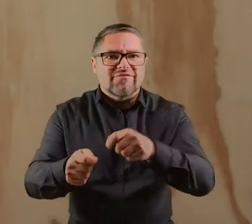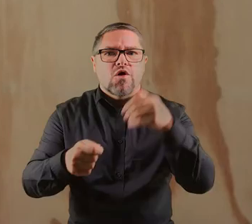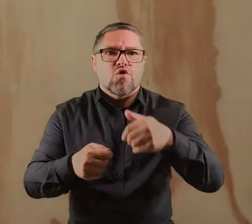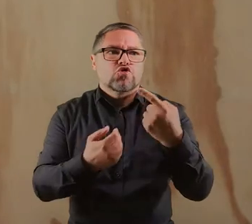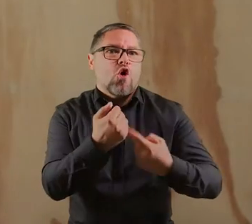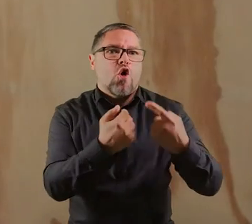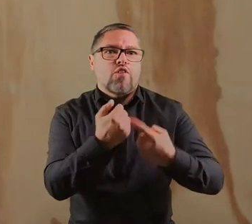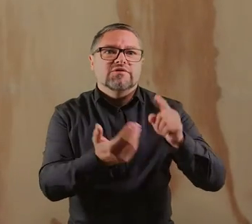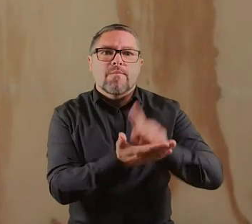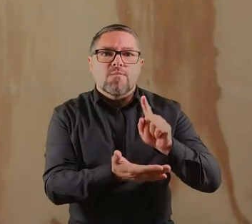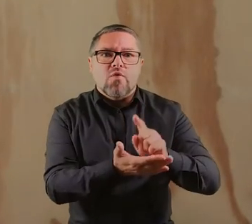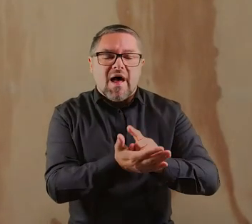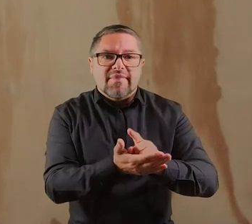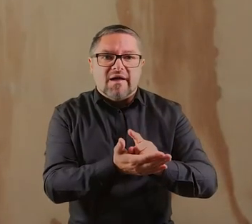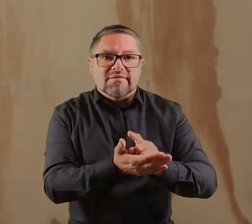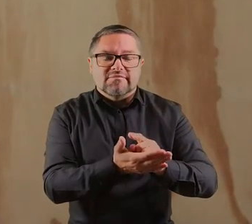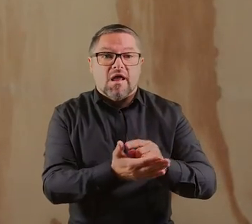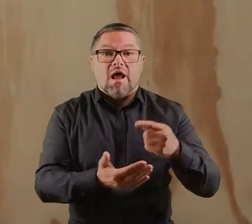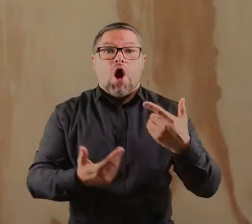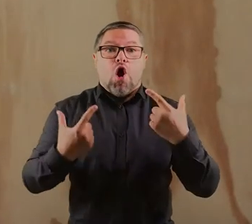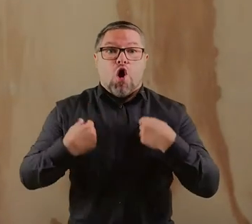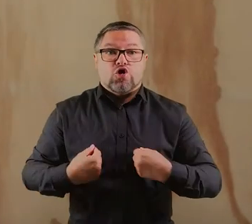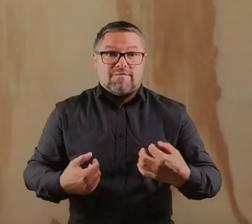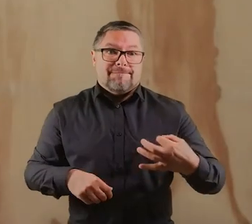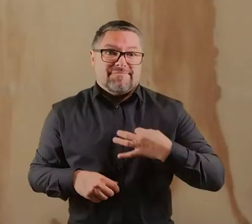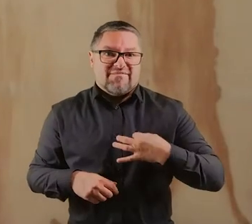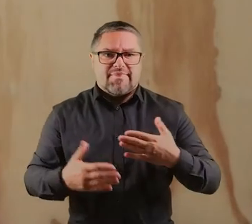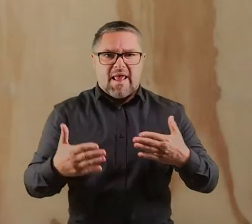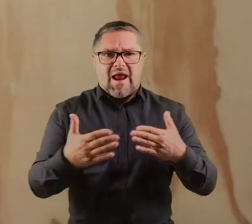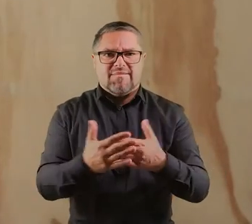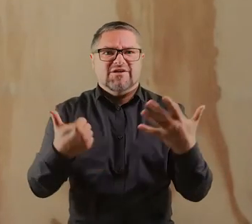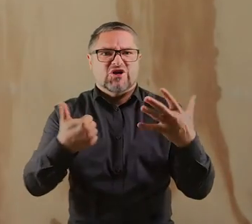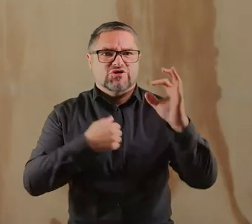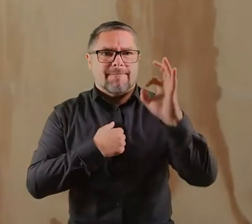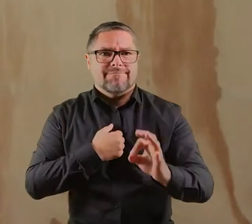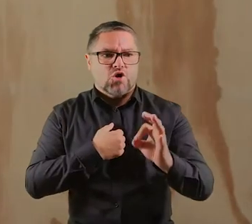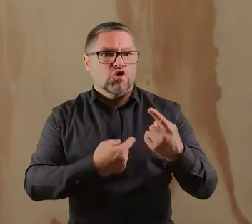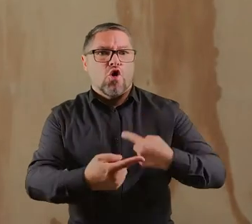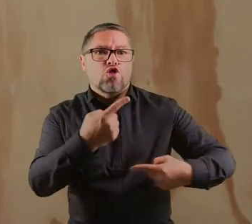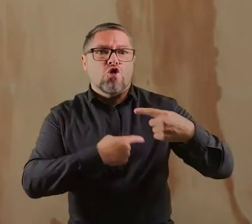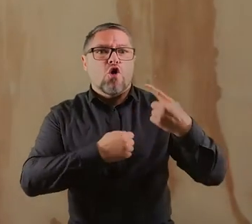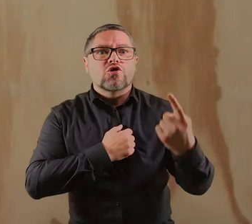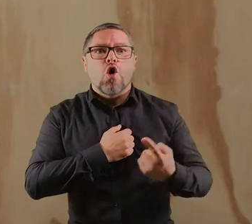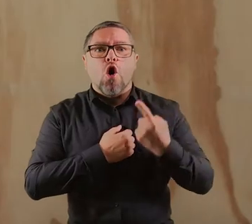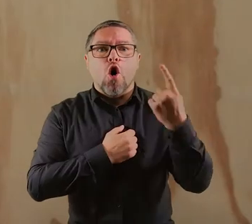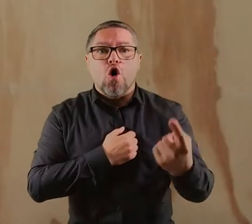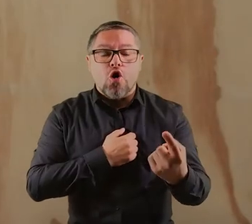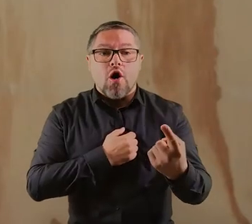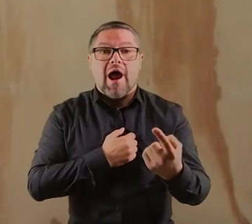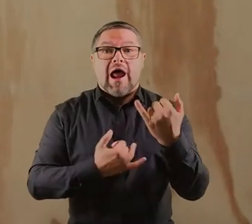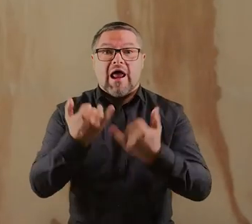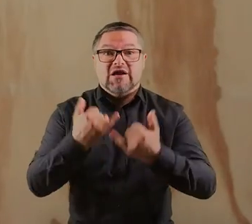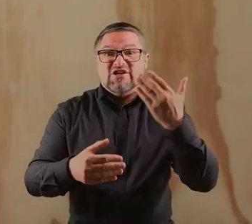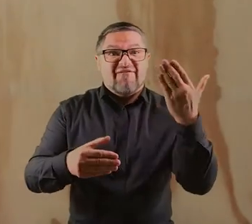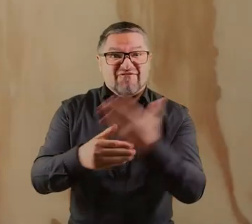każda darowizna podlega odpisowi od podatku. I tak w przypadku osób fizycznych limit ten wynosi do 6% dochodu w skali roku,